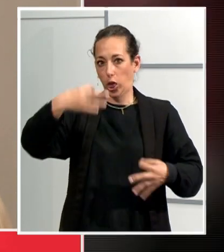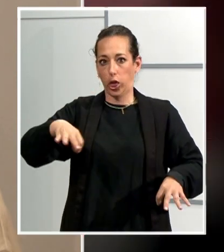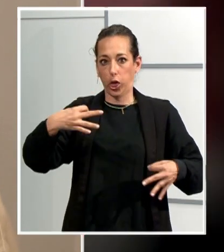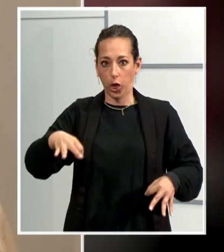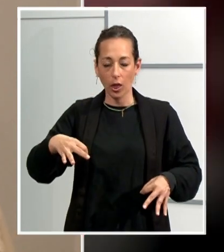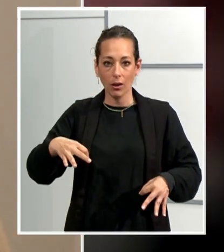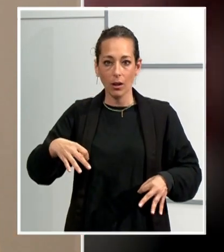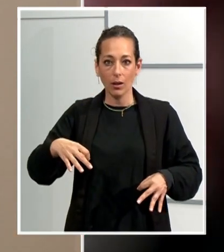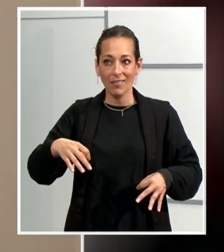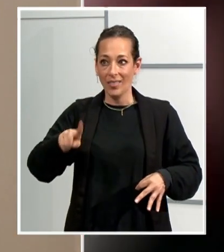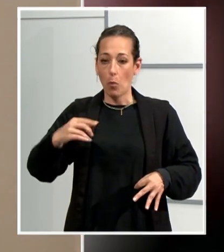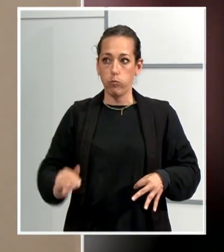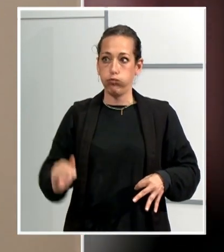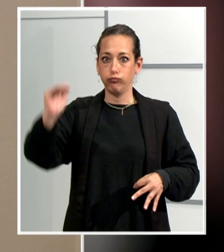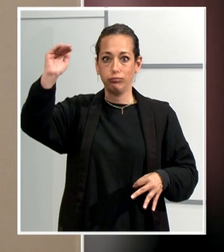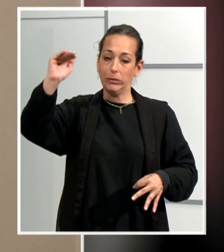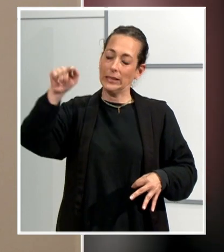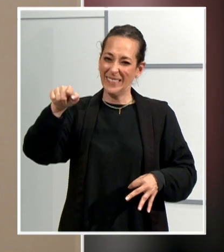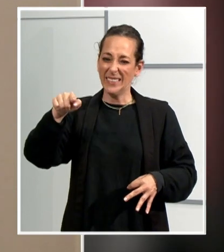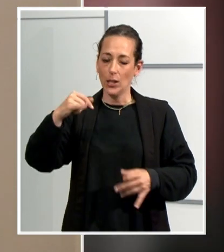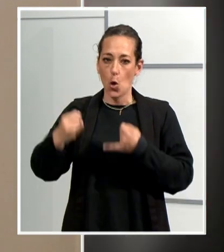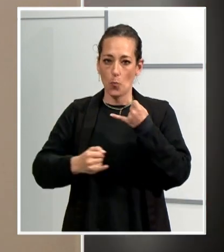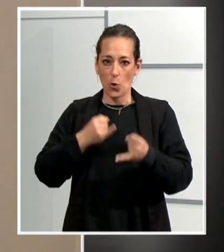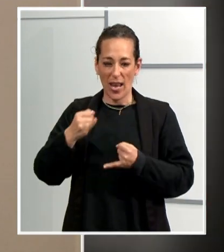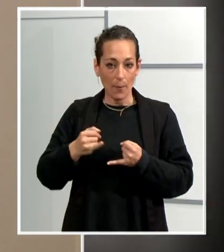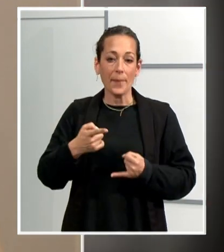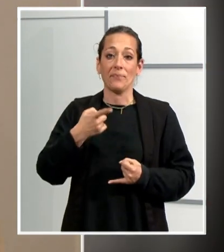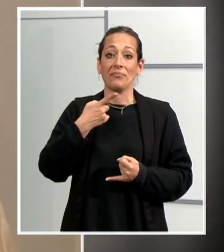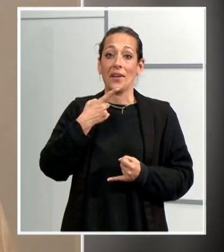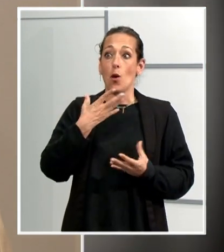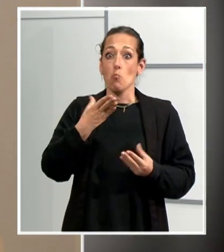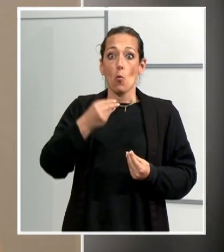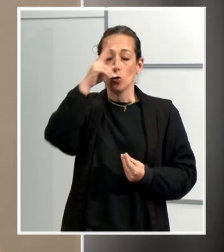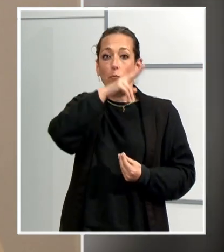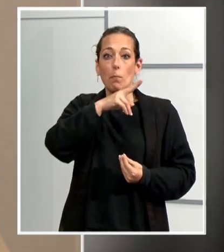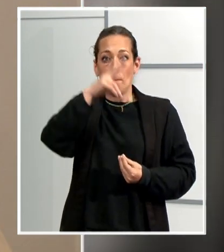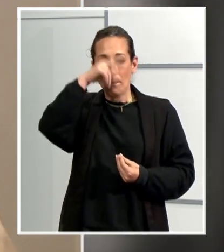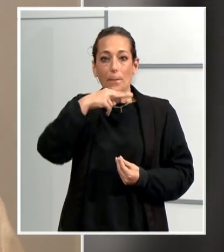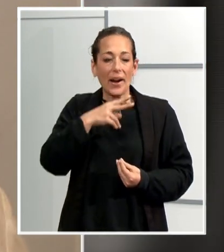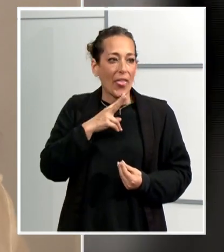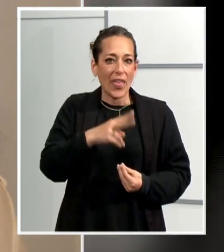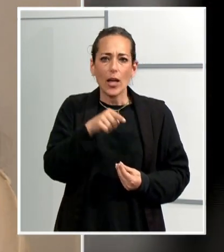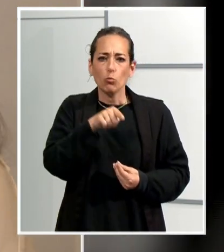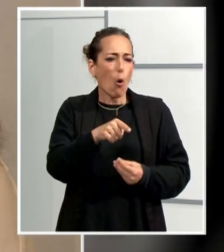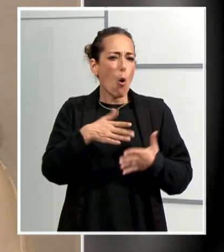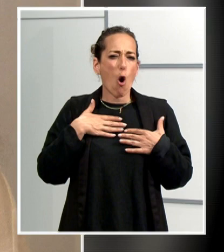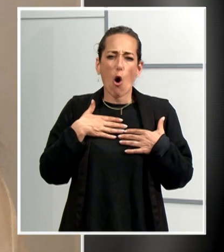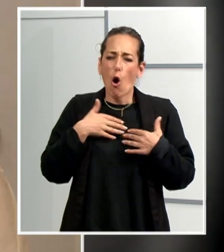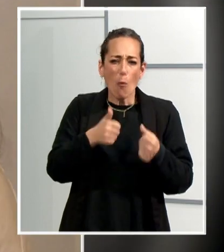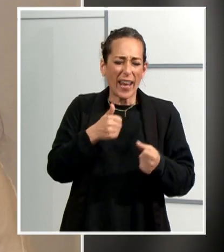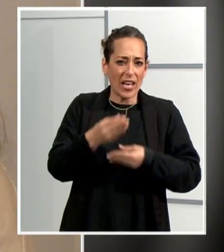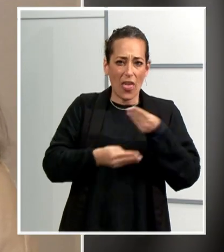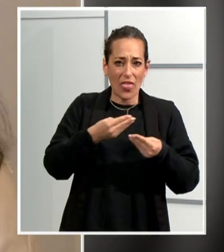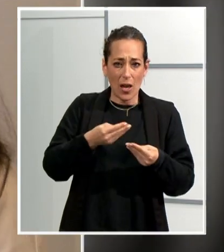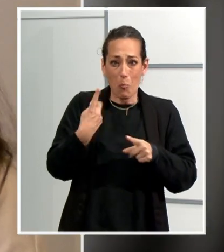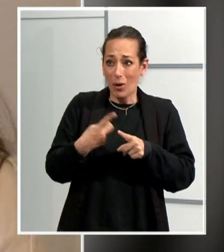molts pares que els deien als nens fes el que vulguis però que no t'ho guanyi la nena perquè jo era l'única. Ja. És igual, sigui, si jo